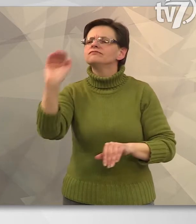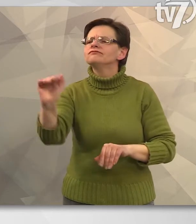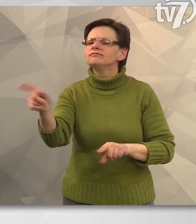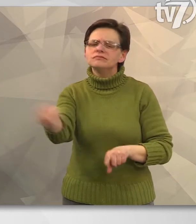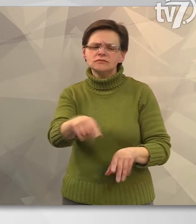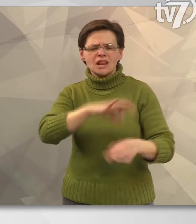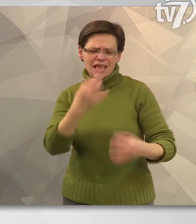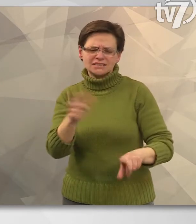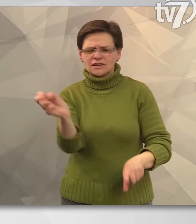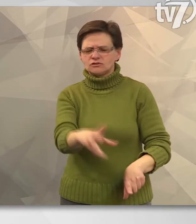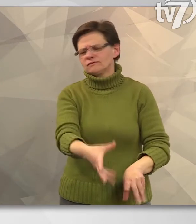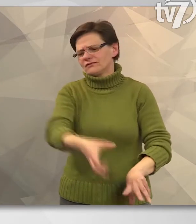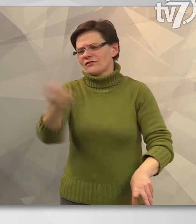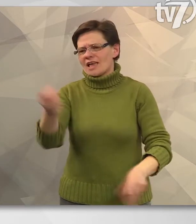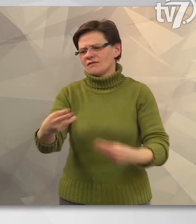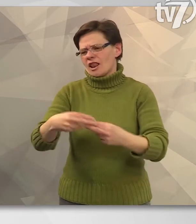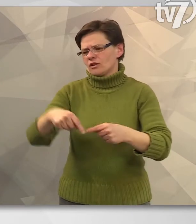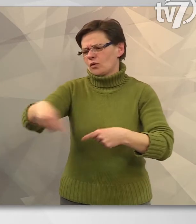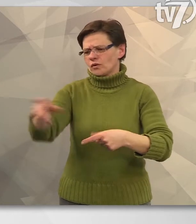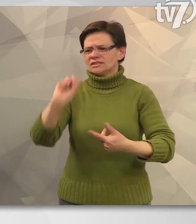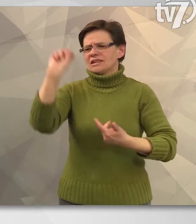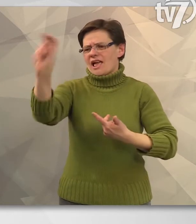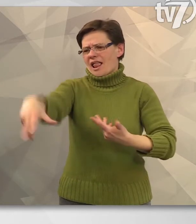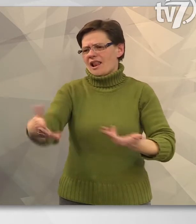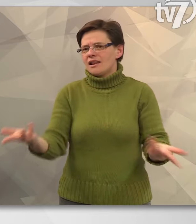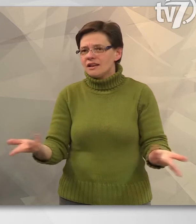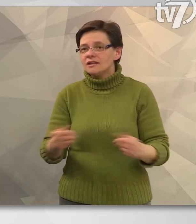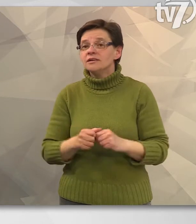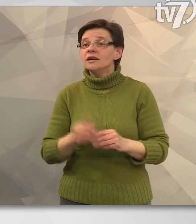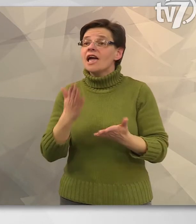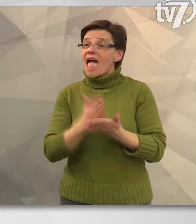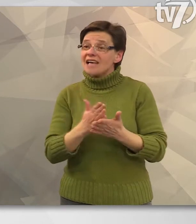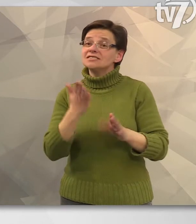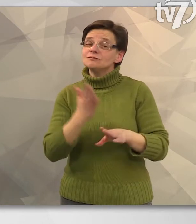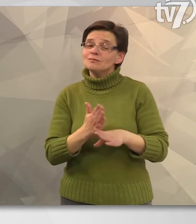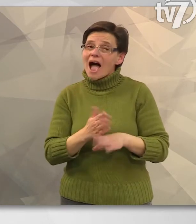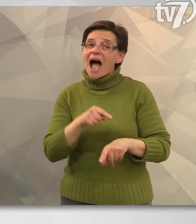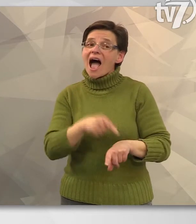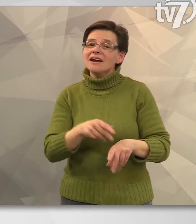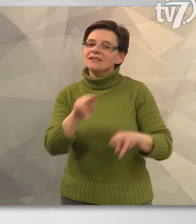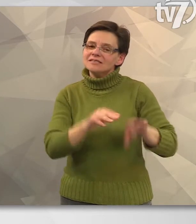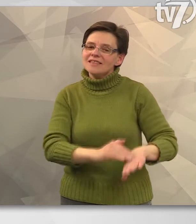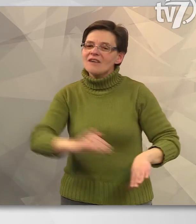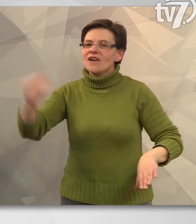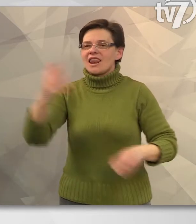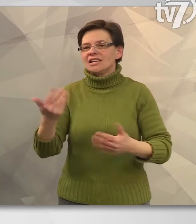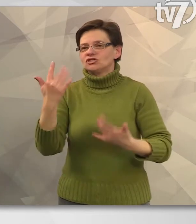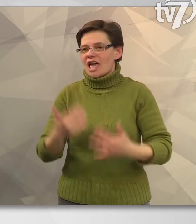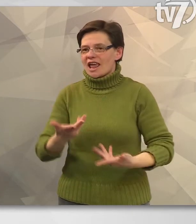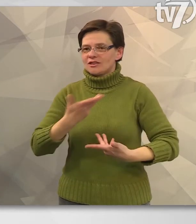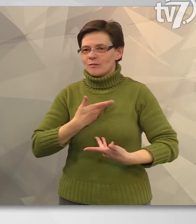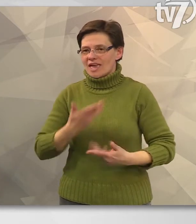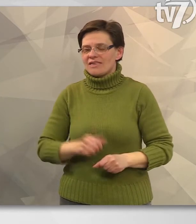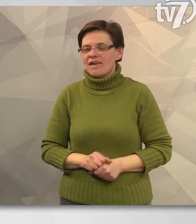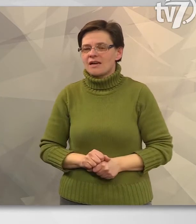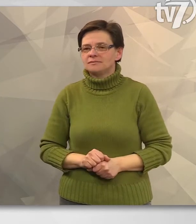ők egymásra is rászólnak, hogy légy szíves, amit eldobtál, szedt föl, vidd ki a kukába, ott van tőled két lépésre, és ez már azt hiszem, hogy ennek a nevelésnek az